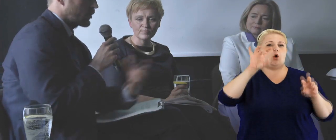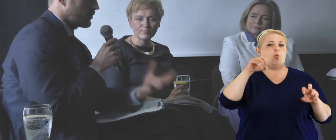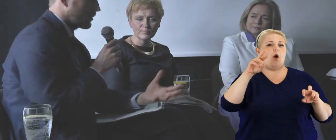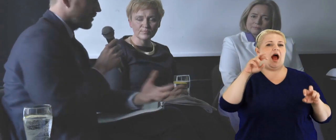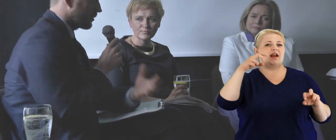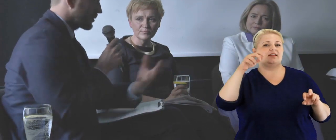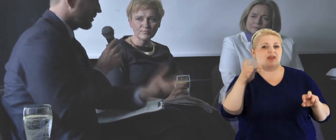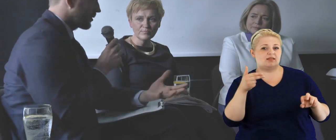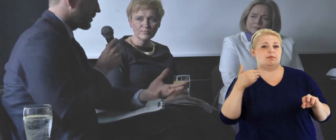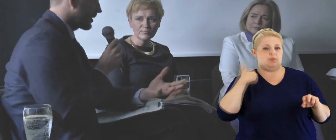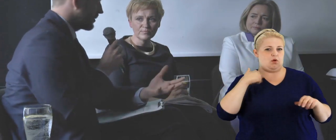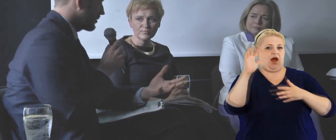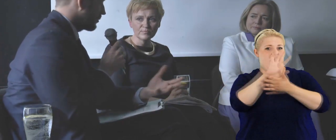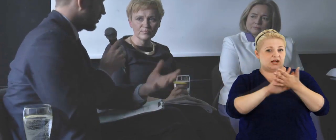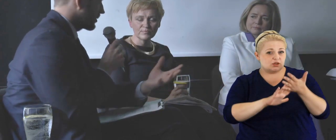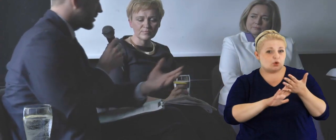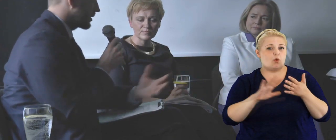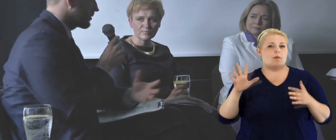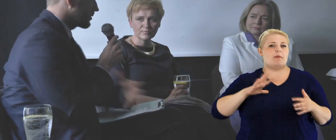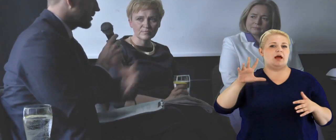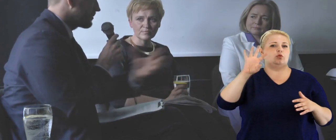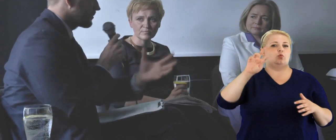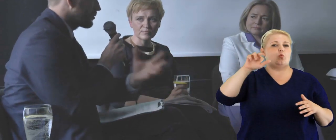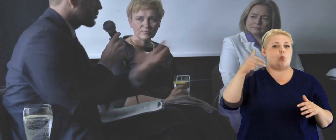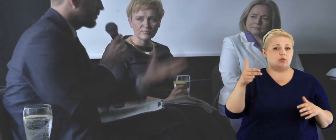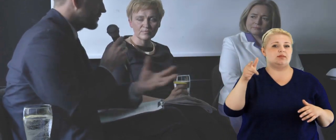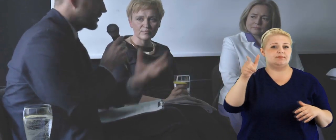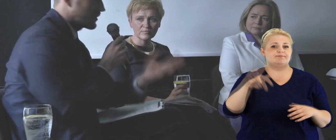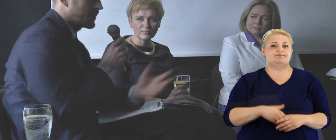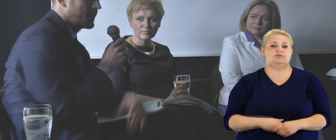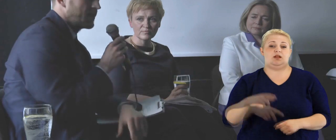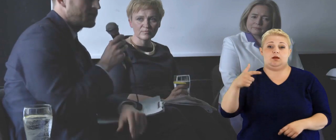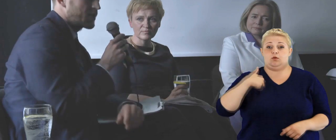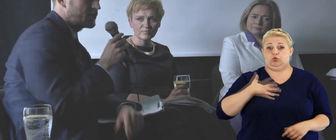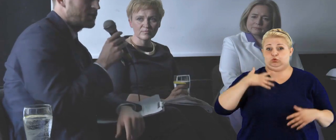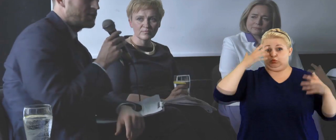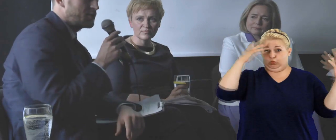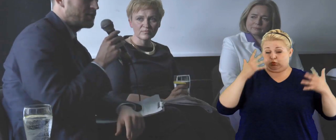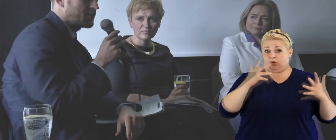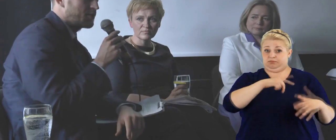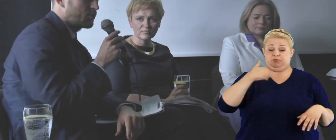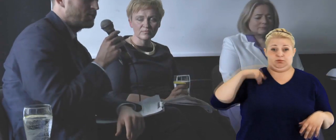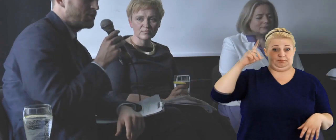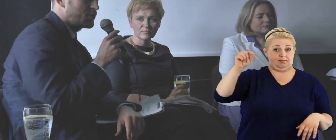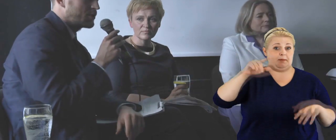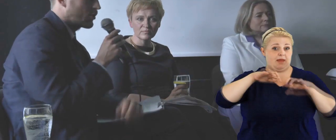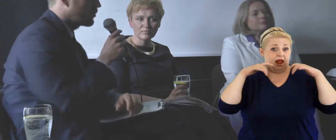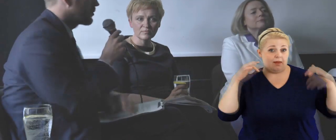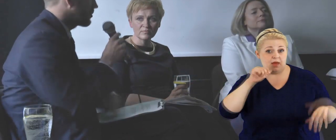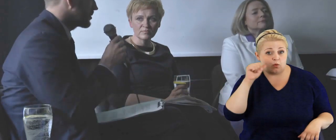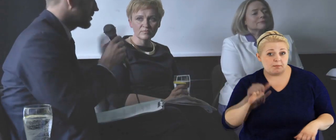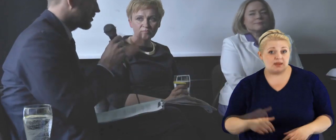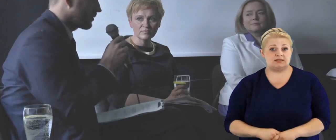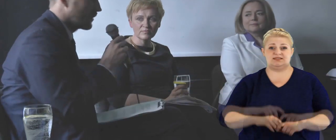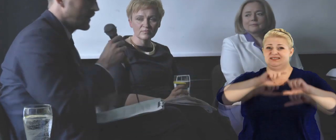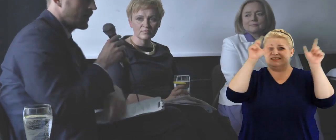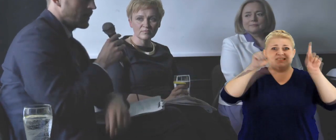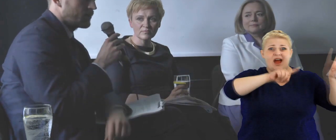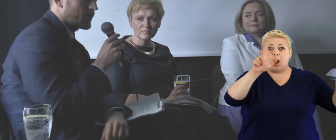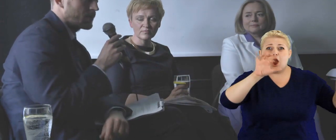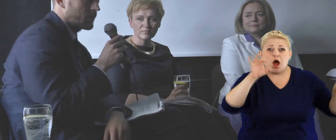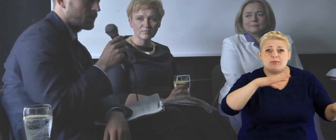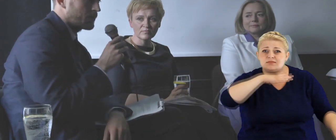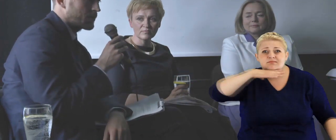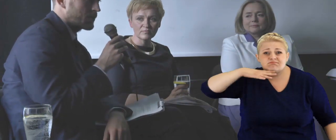dla niej było szokiem, jak ona poszła do tego Parlamentu Europejskiego, że no dosłownie wszędzie ci lobbyści są. Podobnie zresztą